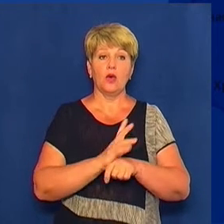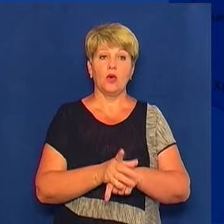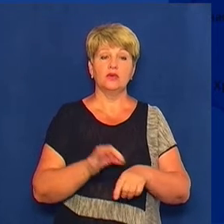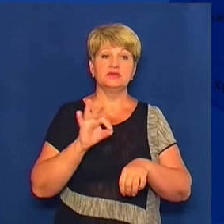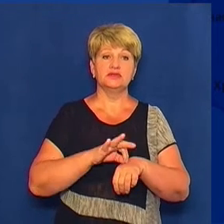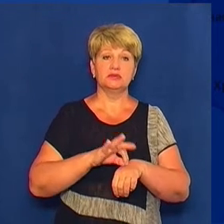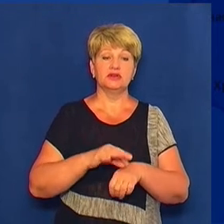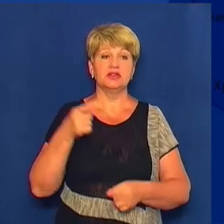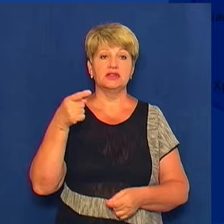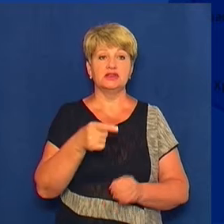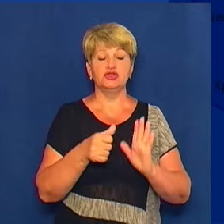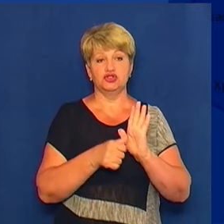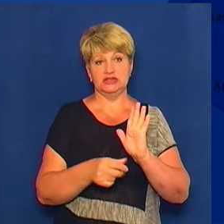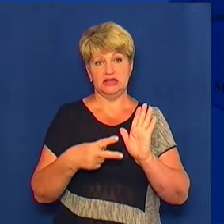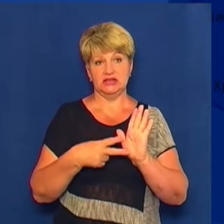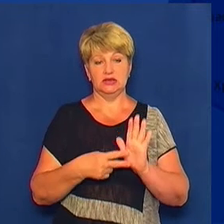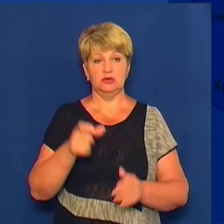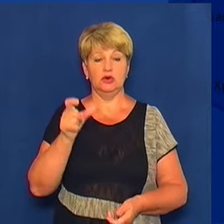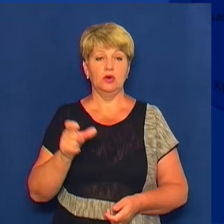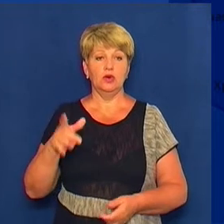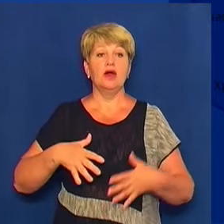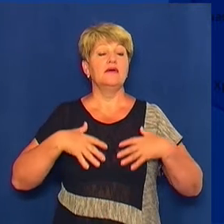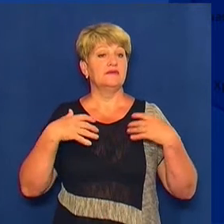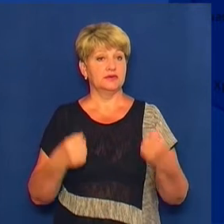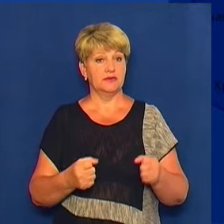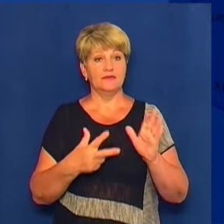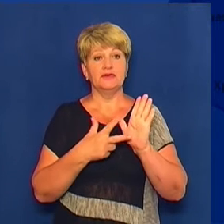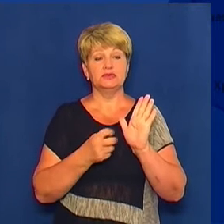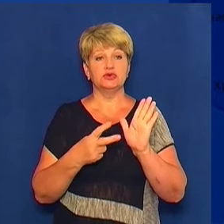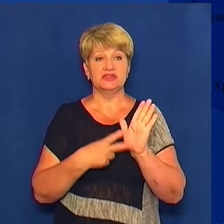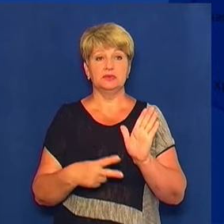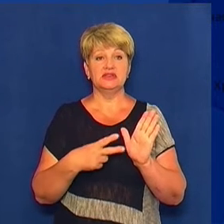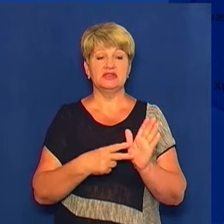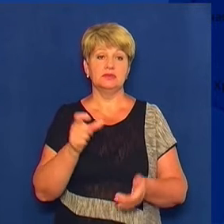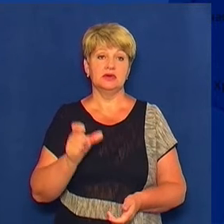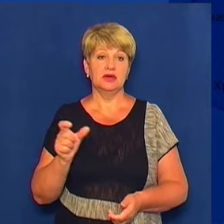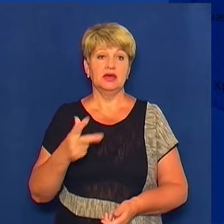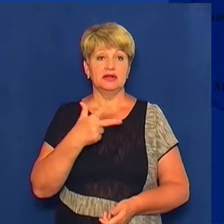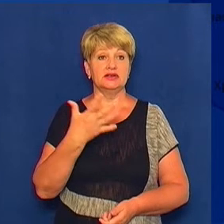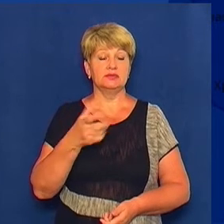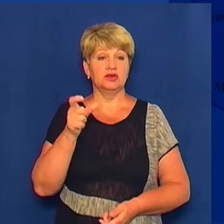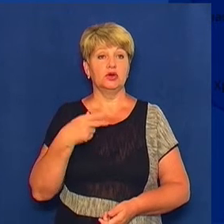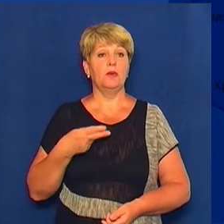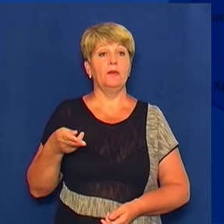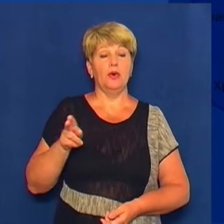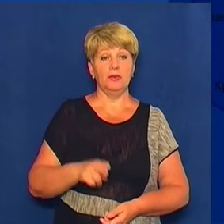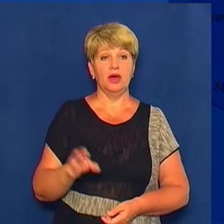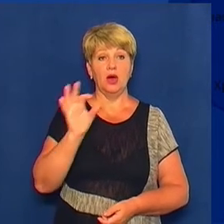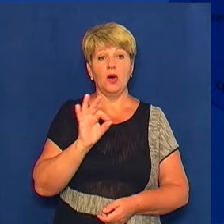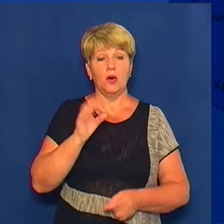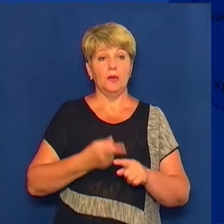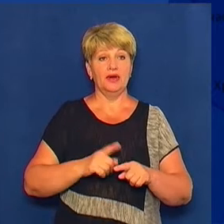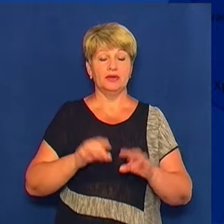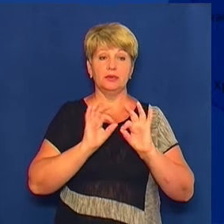захворіли 1067 людей. Здололи хвороби 877 черкащан, 35 померли. Про це розповіла